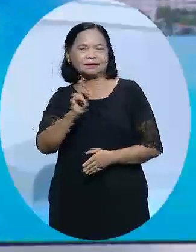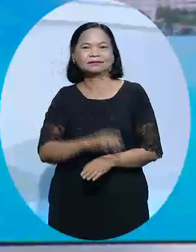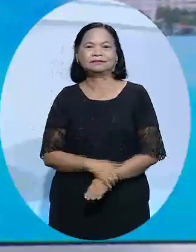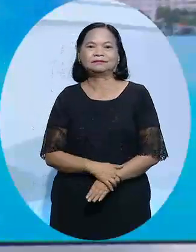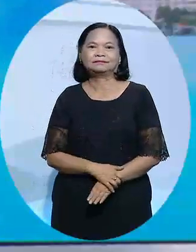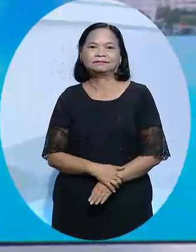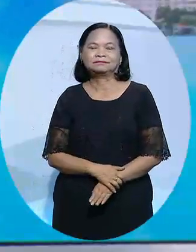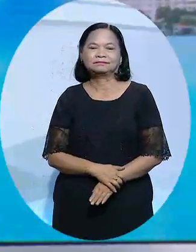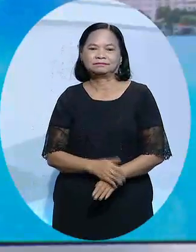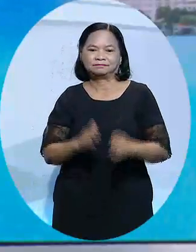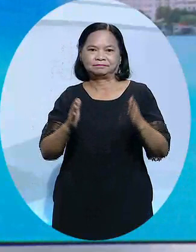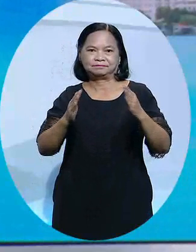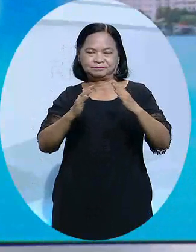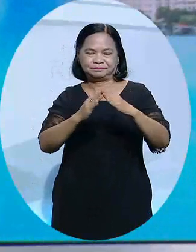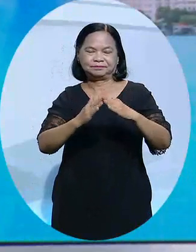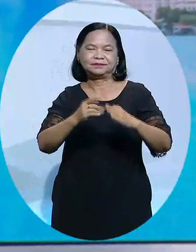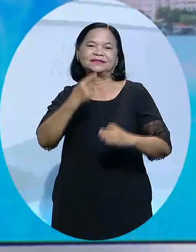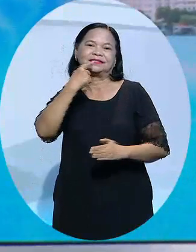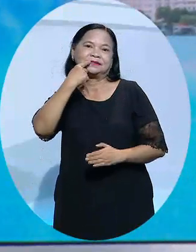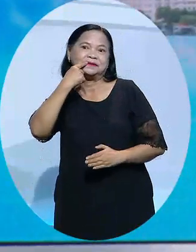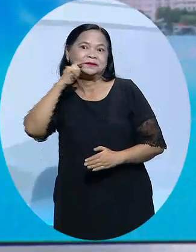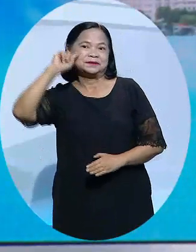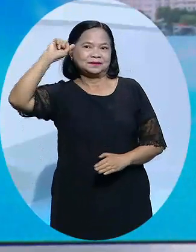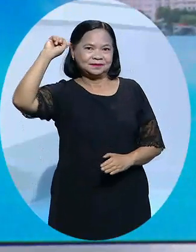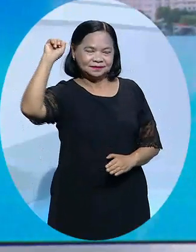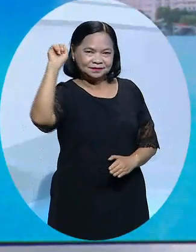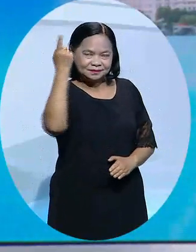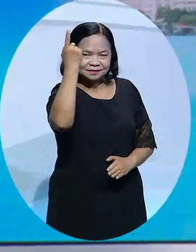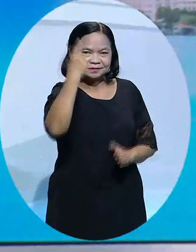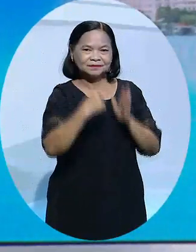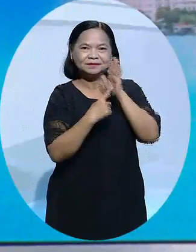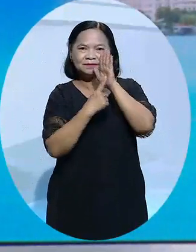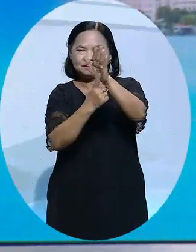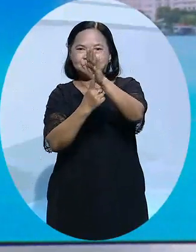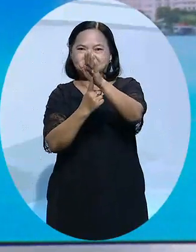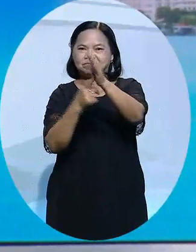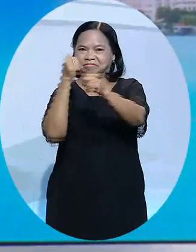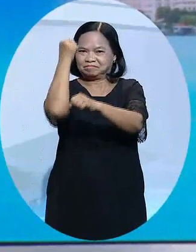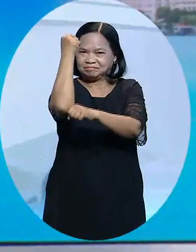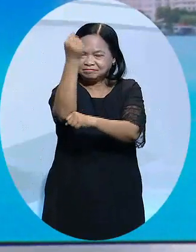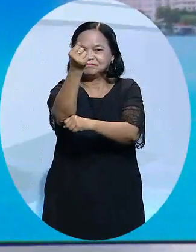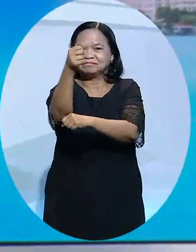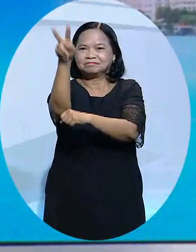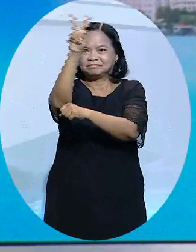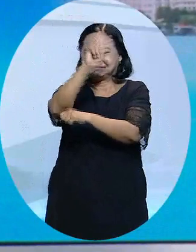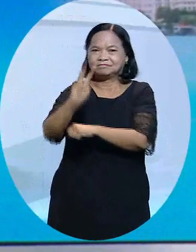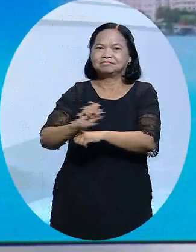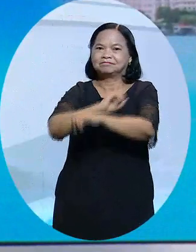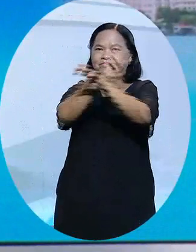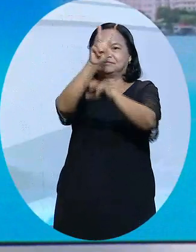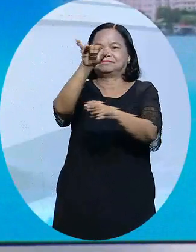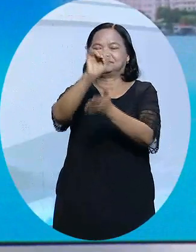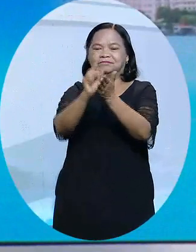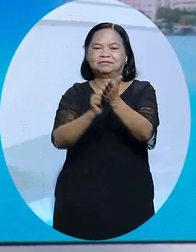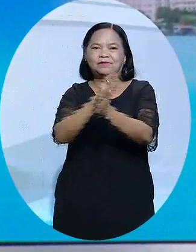Viện Nhà khoa Quốc tế Westway đã trở thành nhà khoa đầu tiên có mặt trong các trung tâm thương mại lớn bậc nhất tại Việt Nam. Sáng ngày 26 tháng 3,